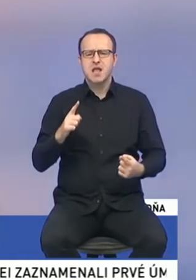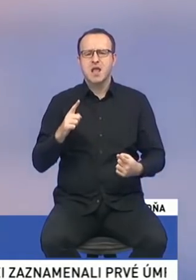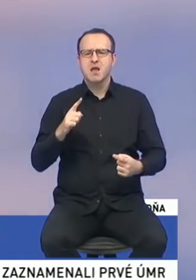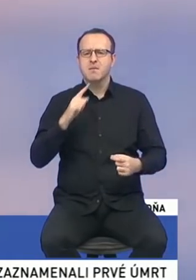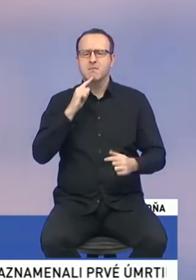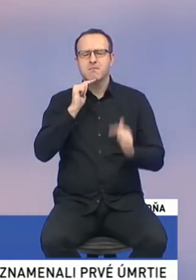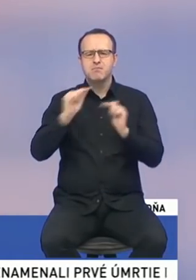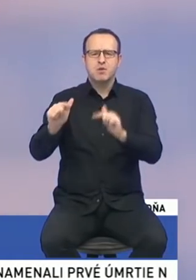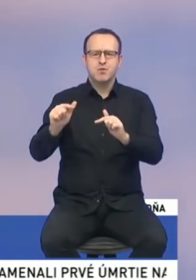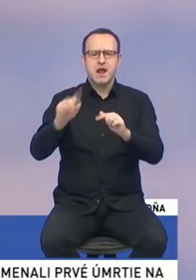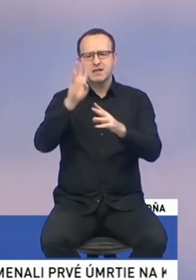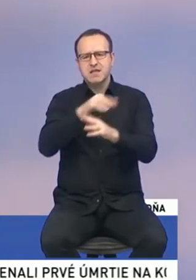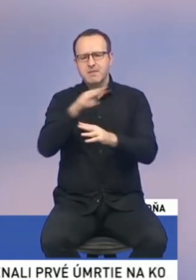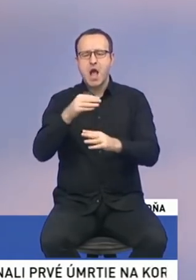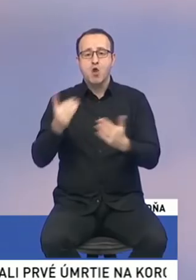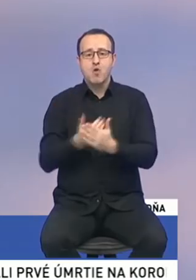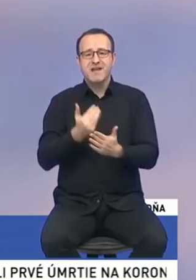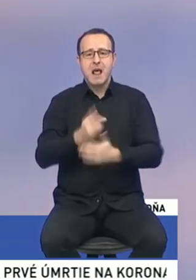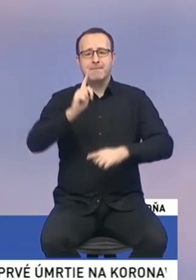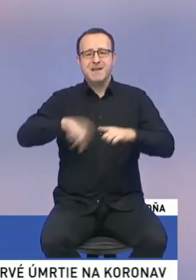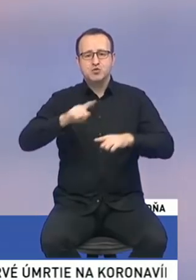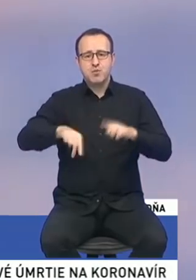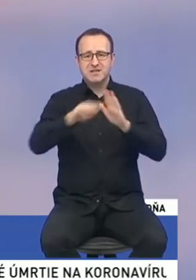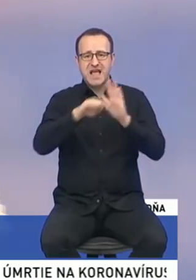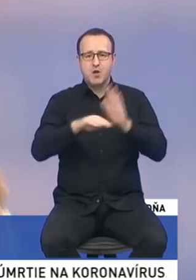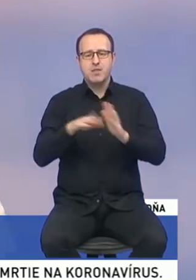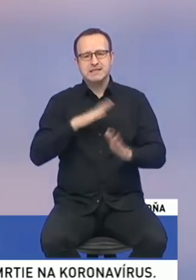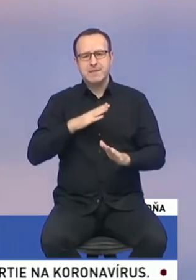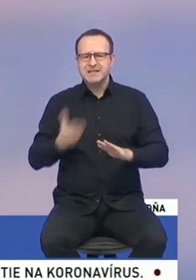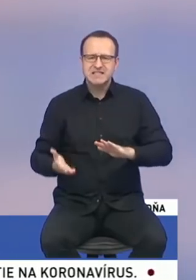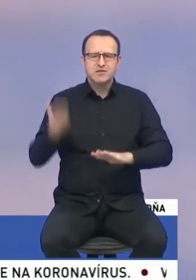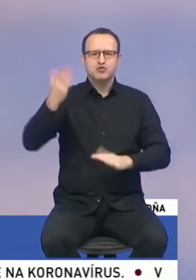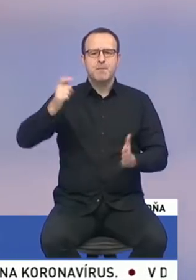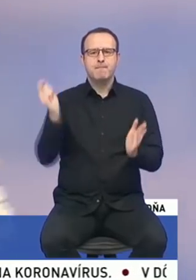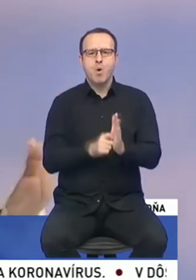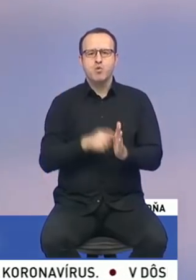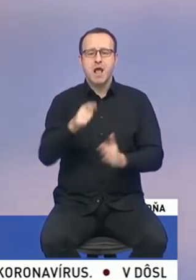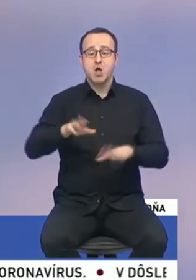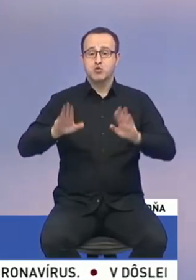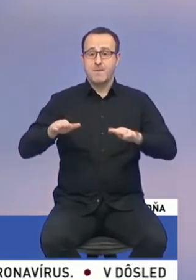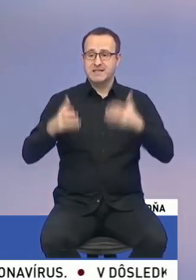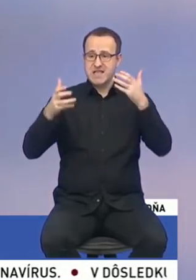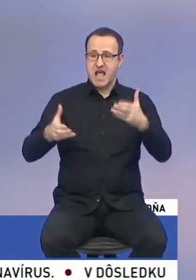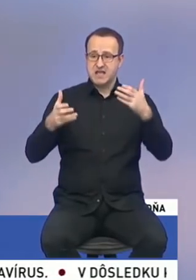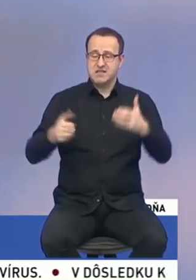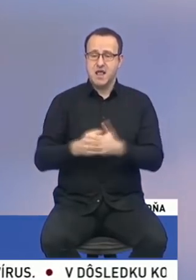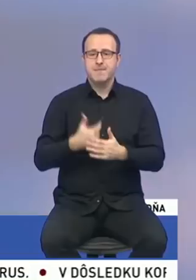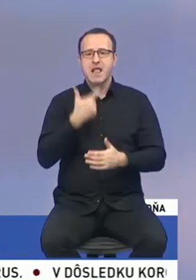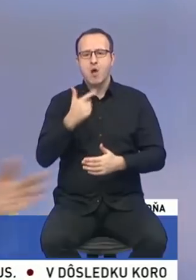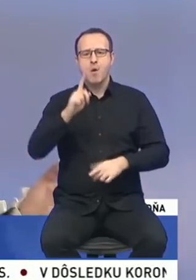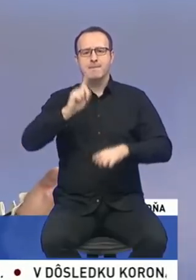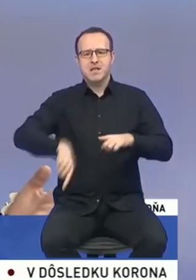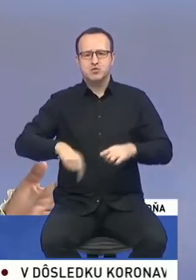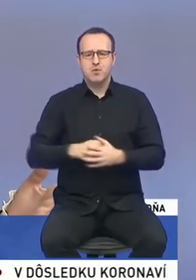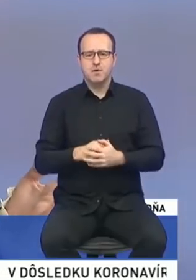A ešte máme aj noveľu priestupkového zákona, kde skutočne chceme zvýšiť pokutu za takéto domáce násilie, v prípade, ak je to definované ako priestupok.